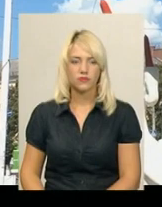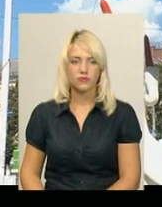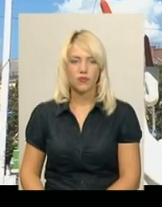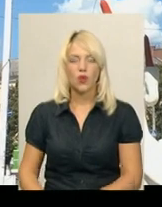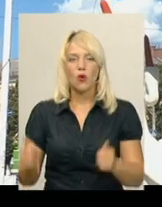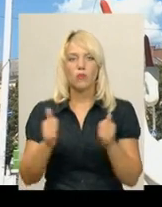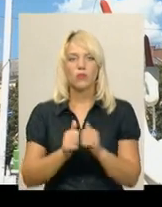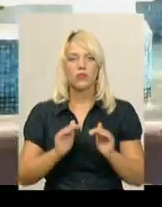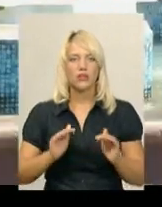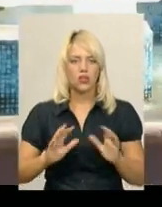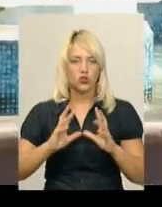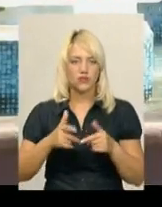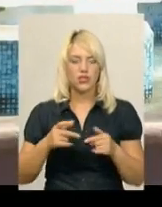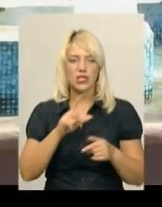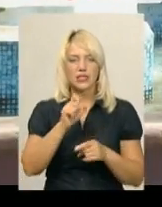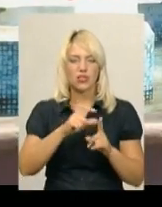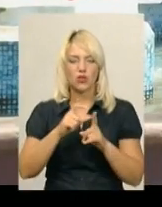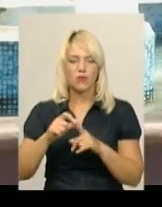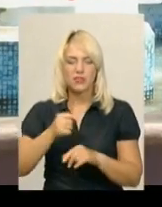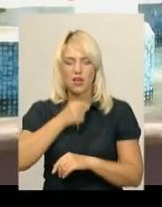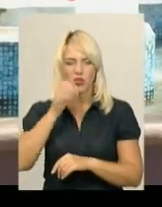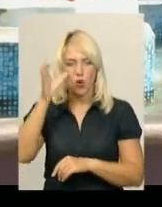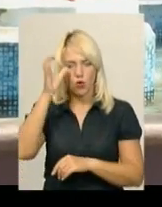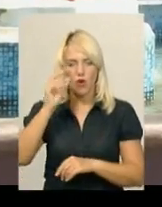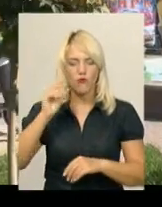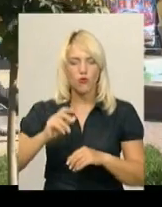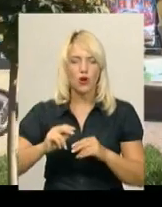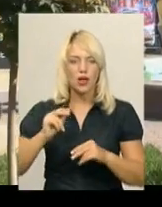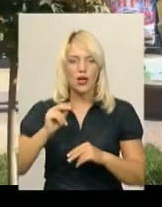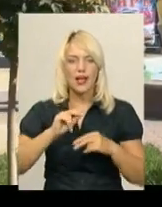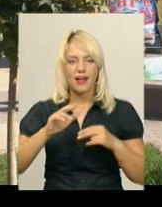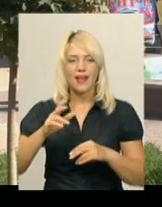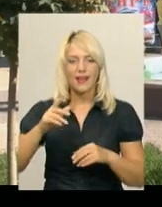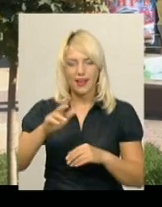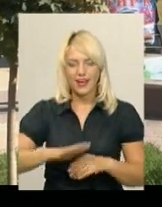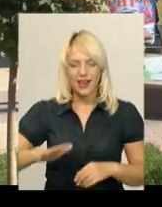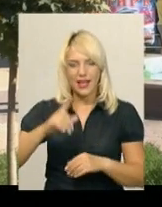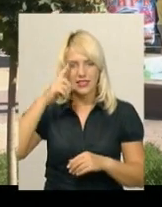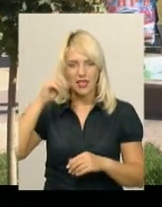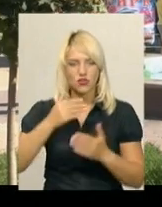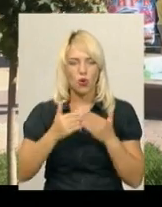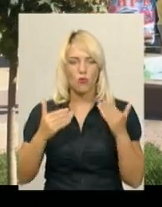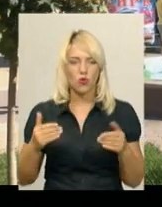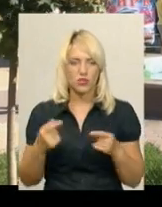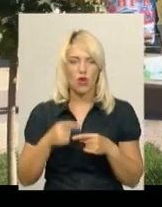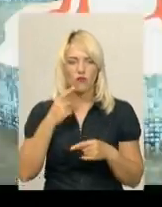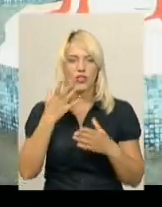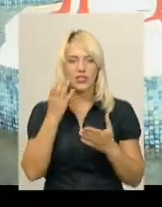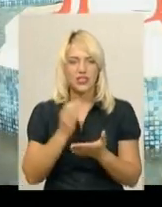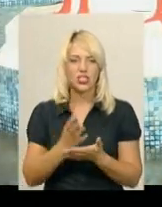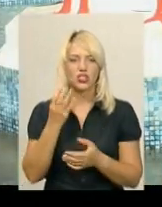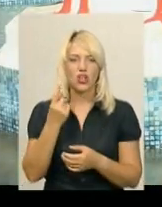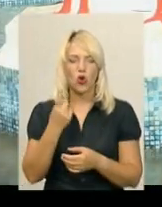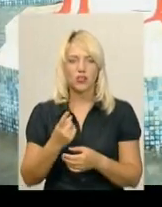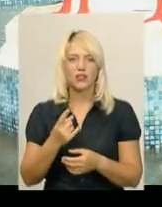Поблицю дитячого світу, за словами старшого наукового співробітника обласного краєзнамчого музею Сергія Ісюніна, знаходиться ще один фонтан